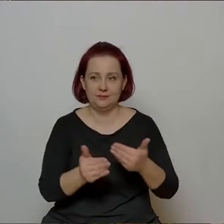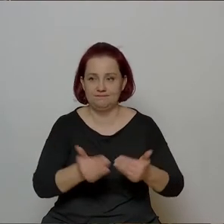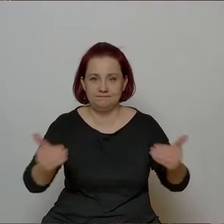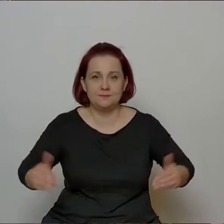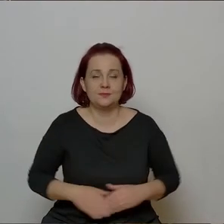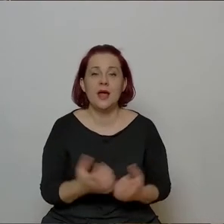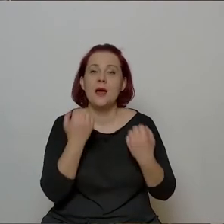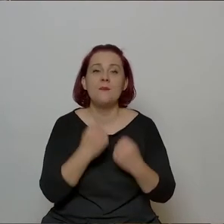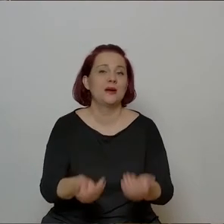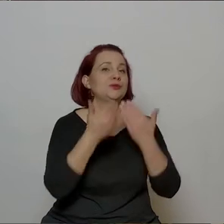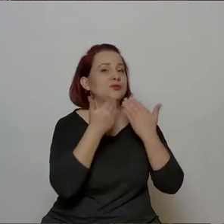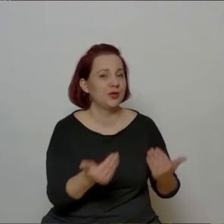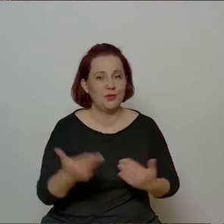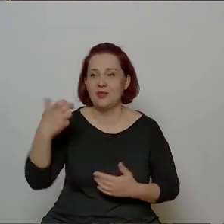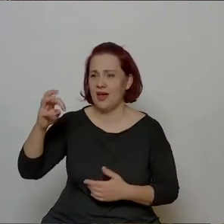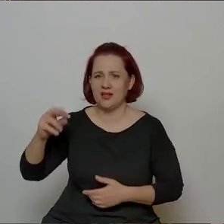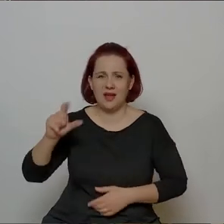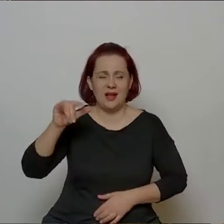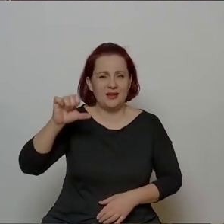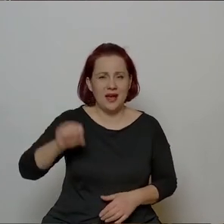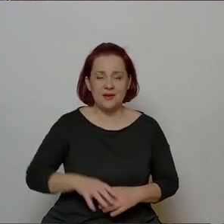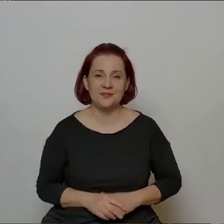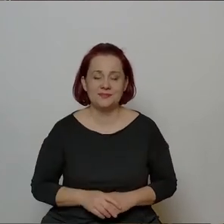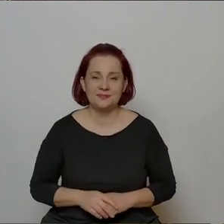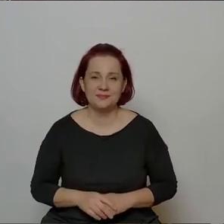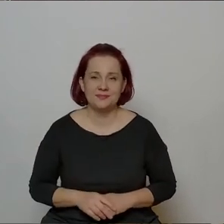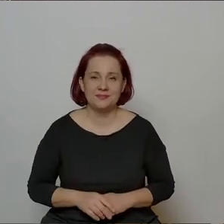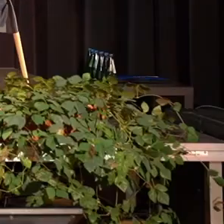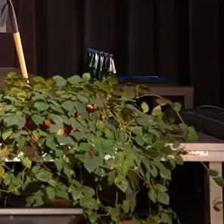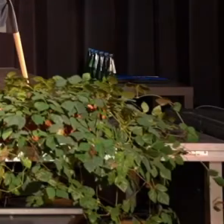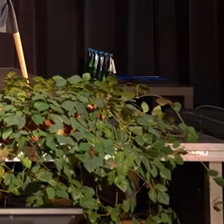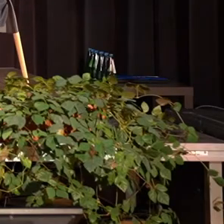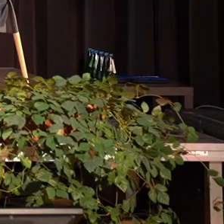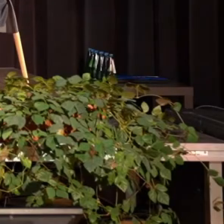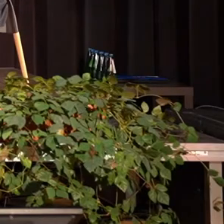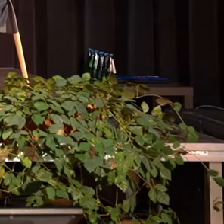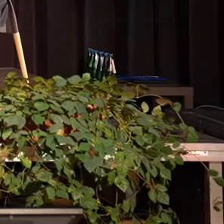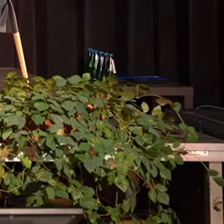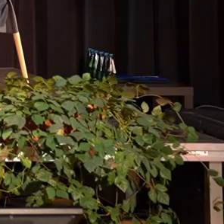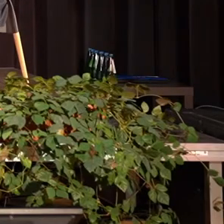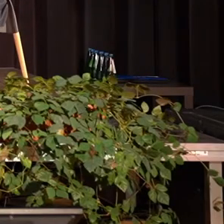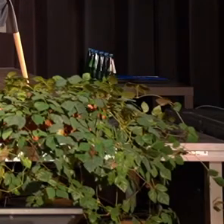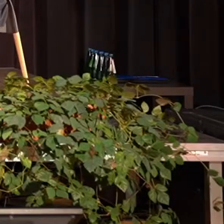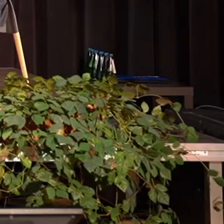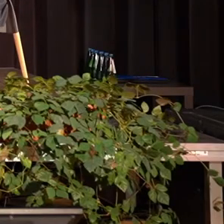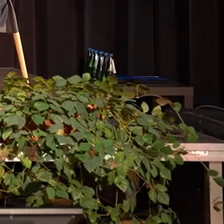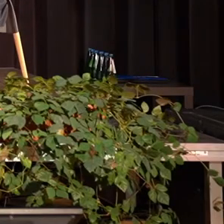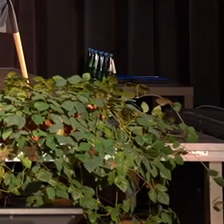Bardzo dziękujemy. Natalio, pewnie nie trudno zgadnąć, że